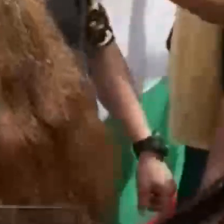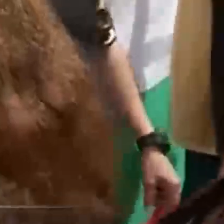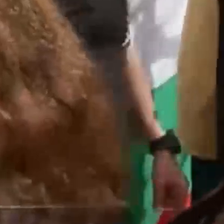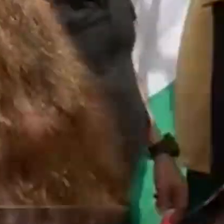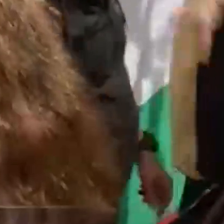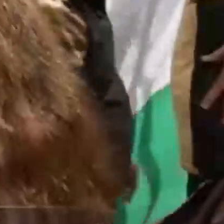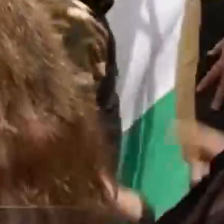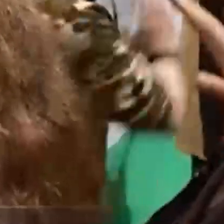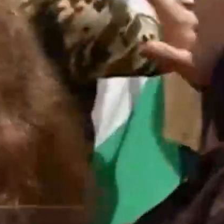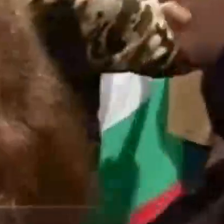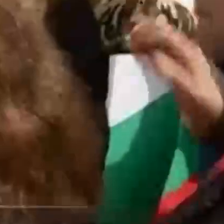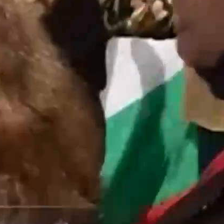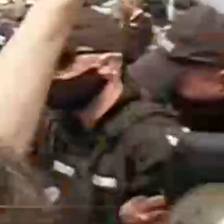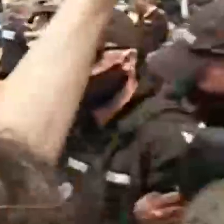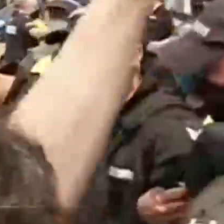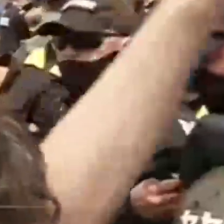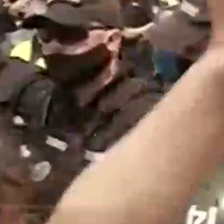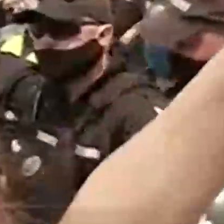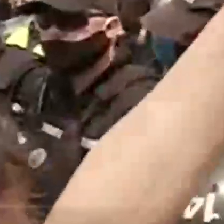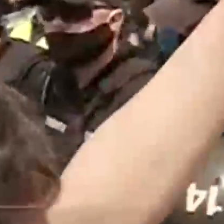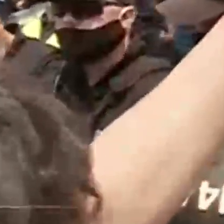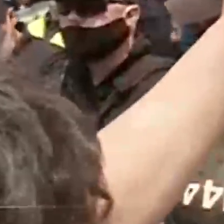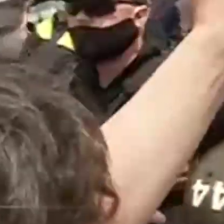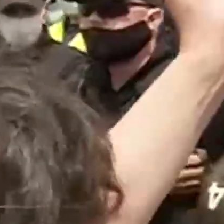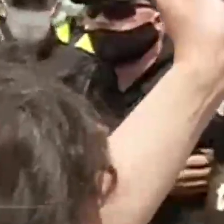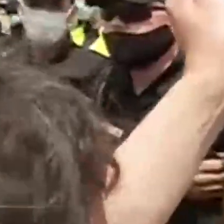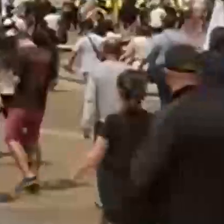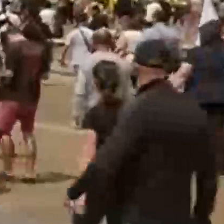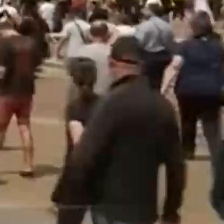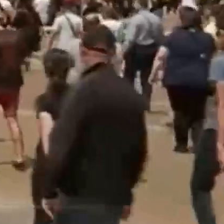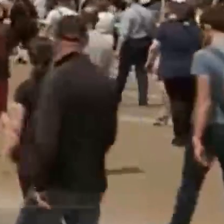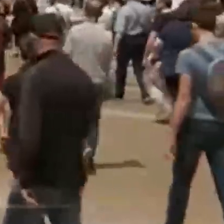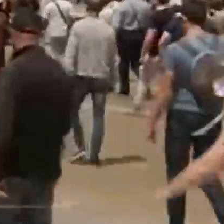Освим задържани на политически протест пред парламента и Министерския съвет.